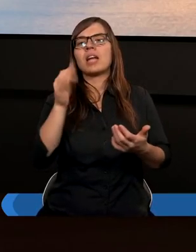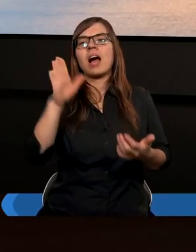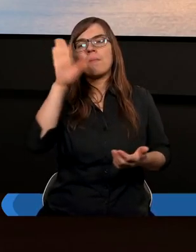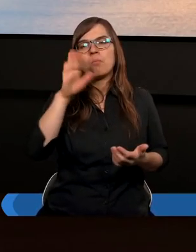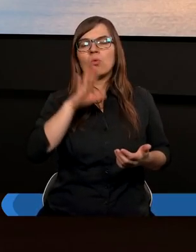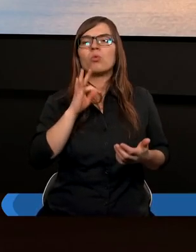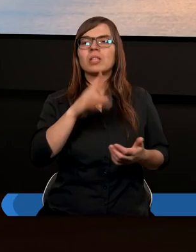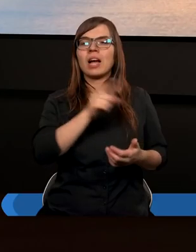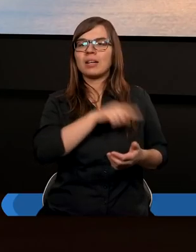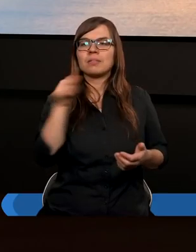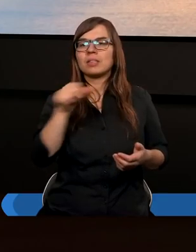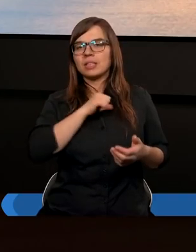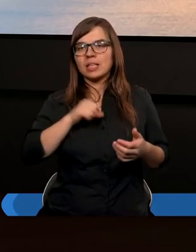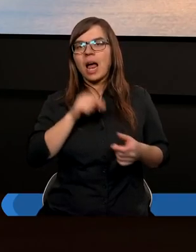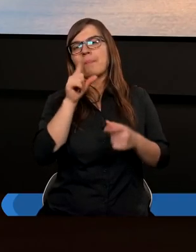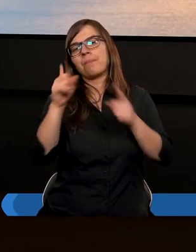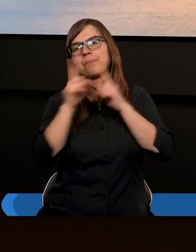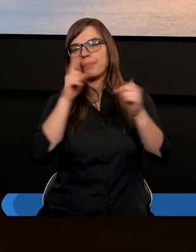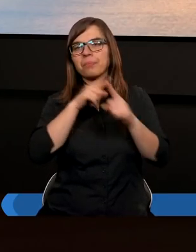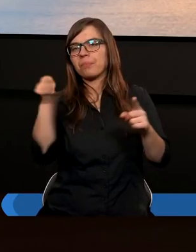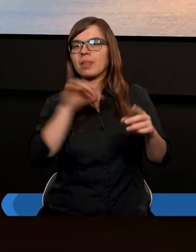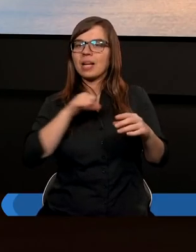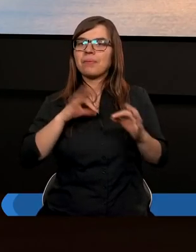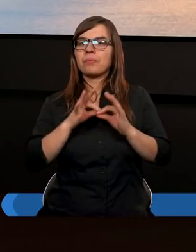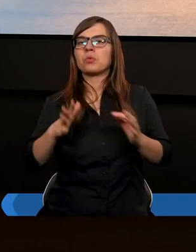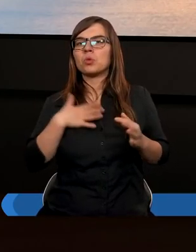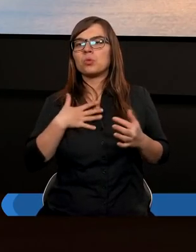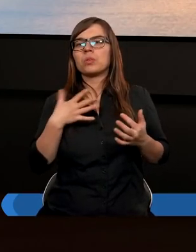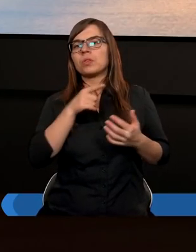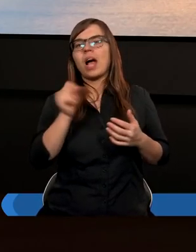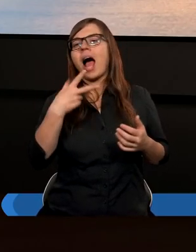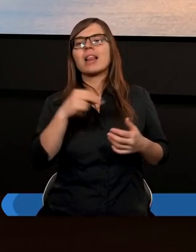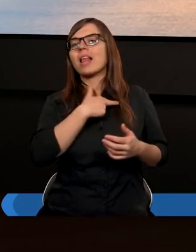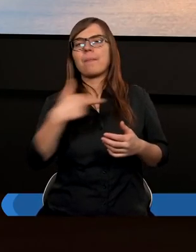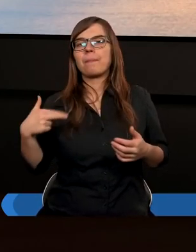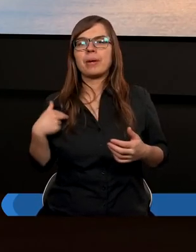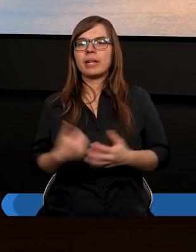Bóg tutaj decyduje o Nim, a nie my.